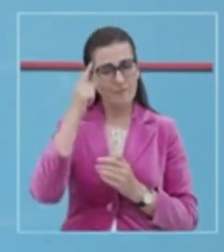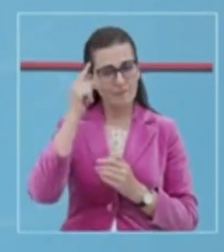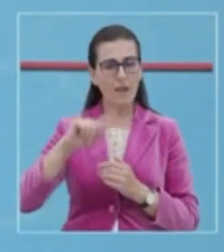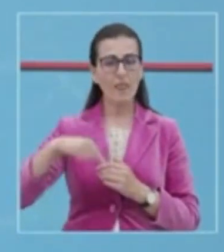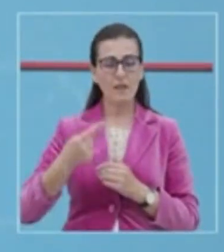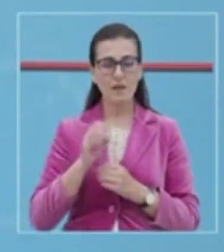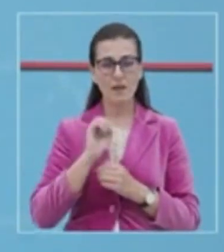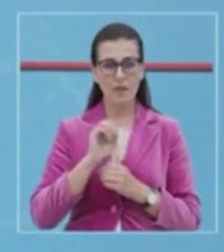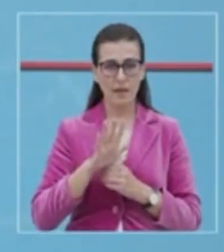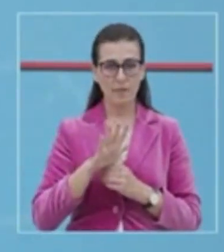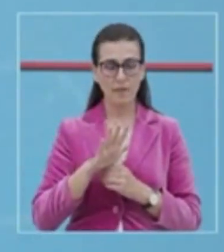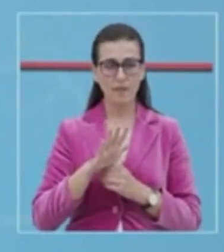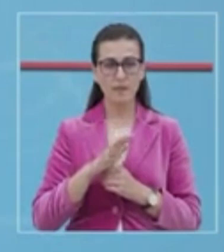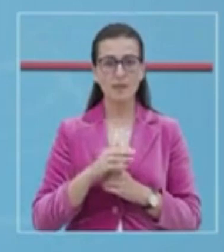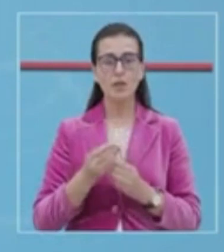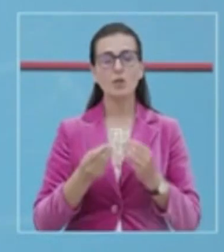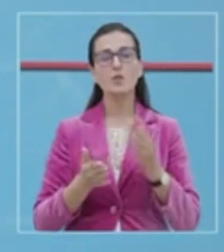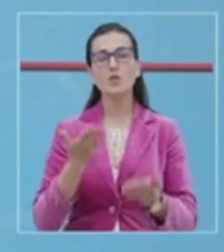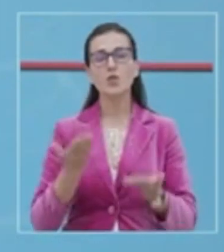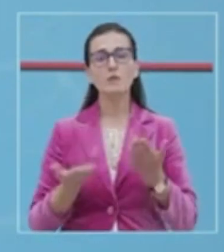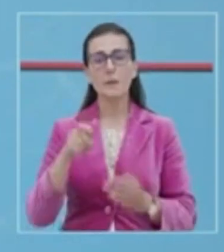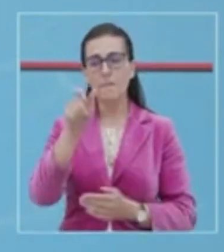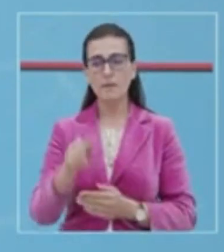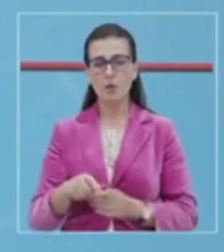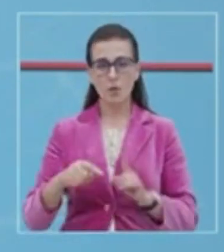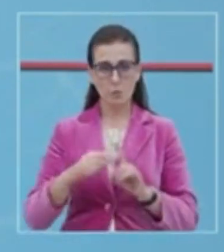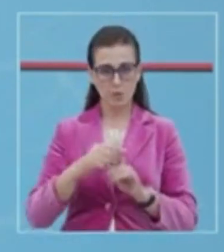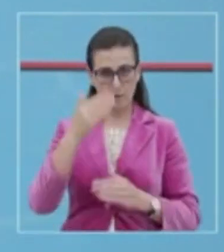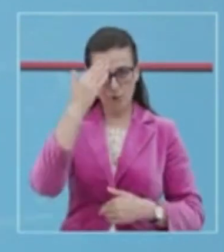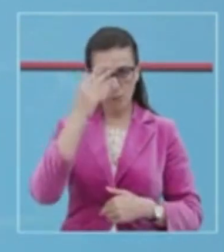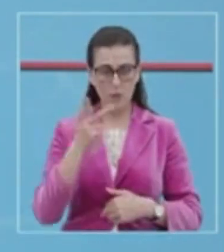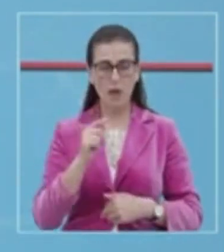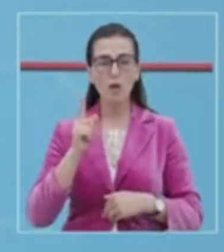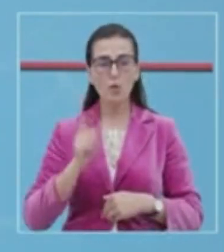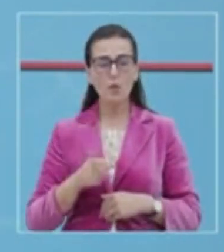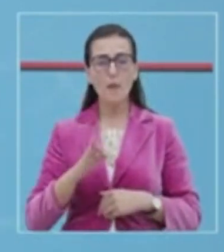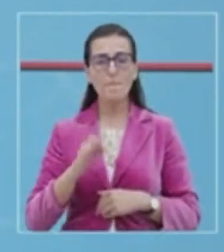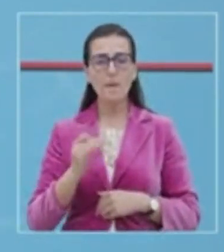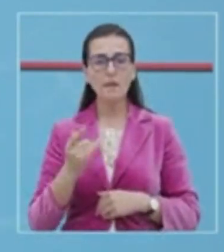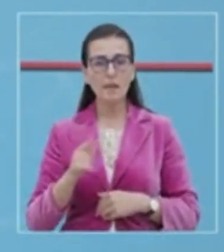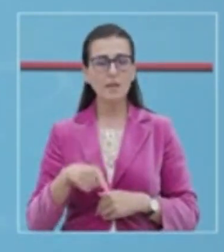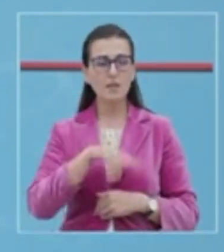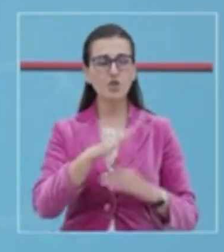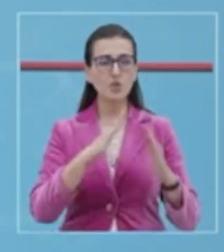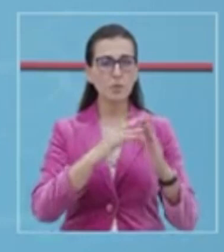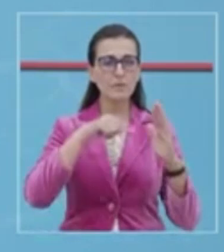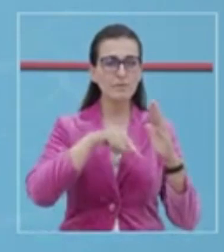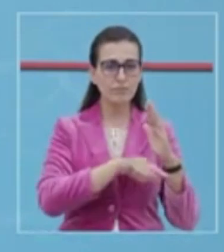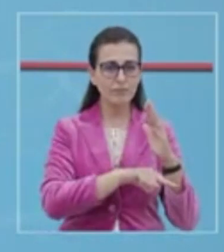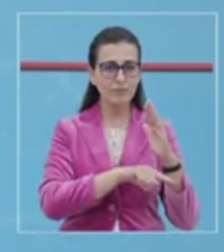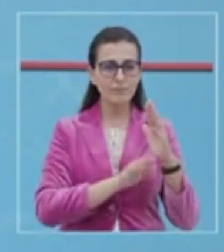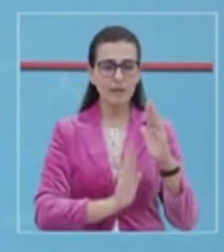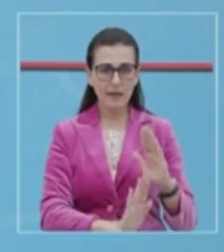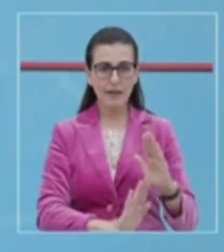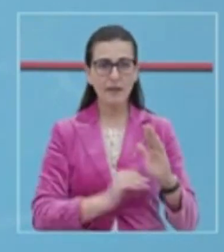Kujtojmë edhe një herë, se gjithë do rast i identifikuar pozitiv, duhet të vetë izolohet, dhe se shkelja e